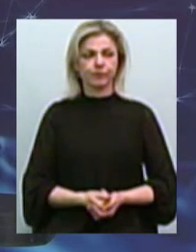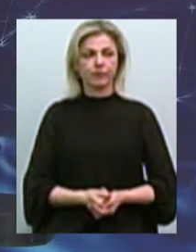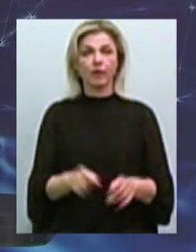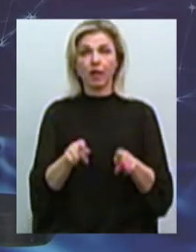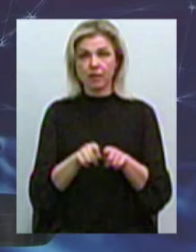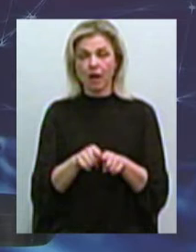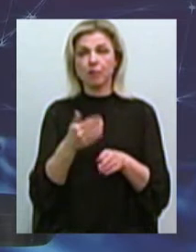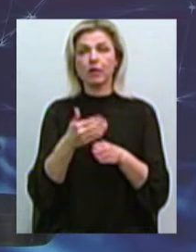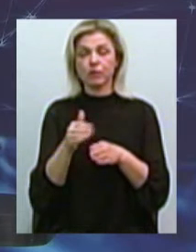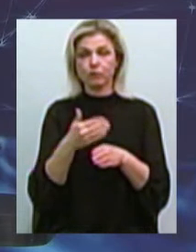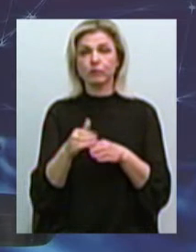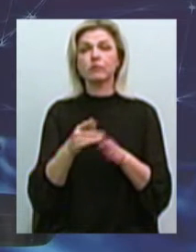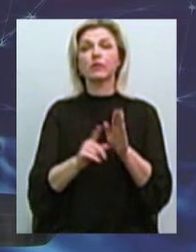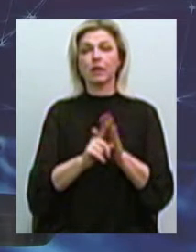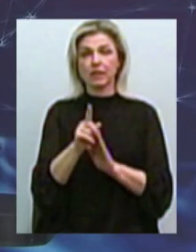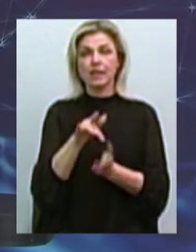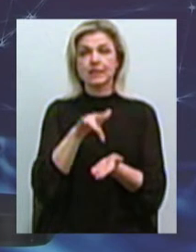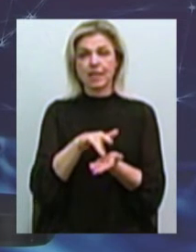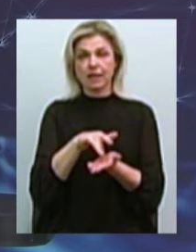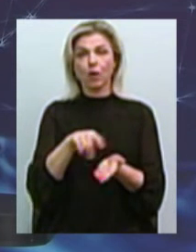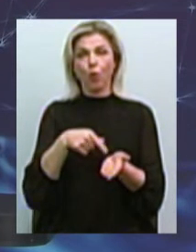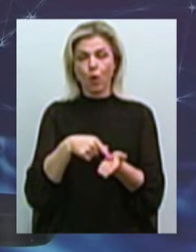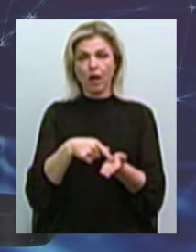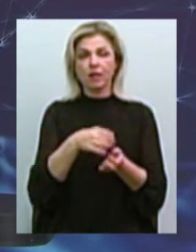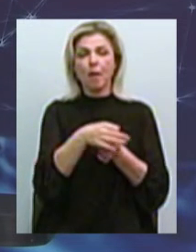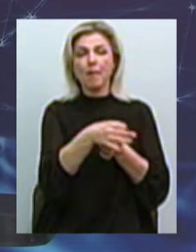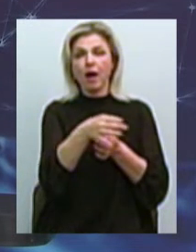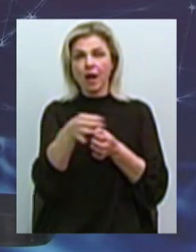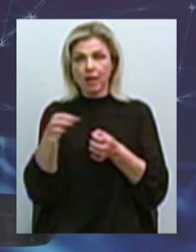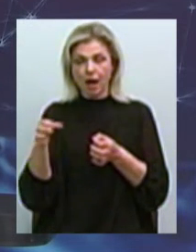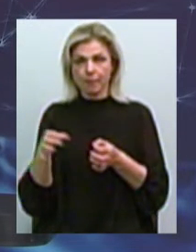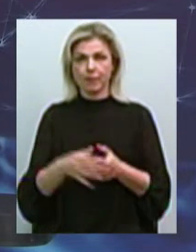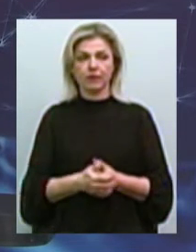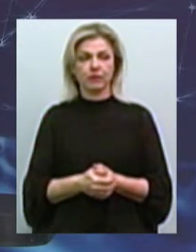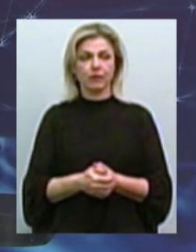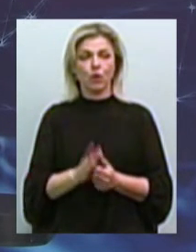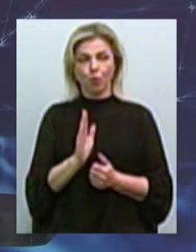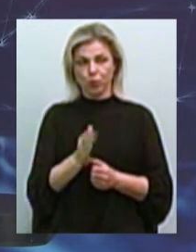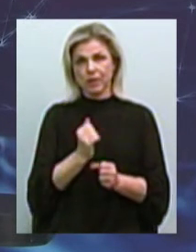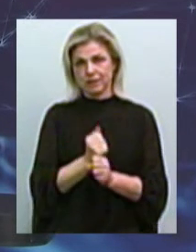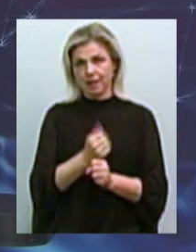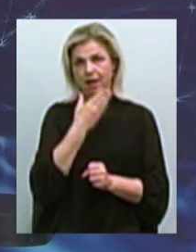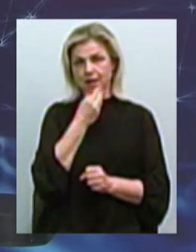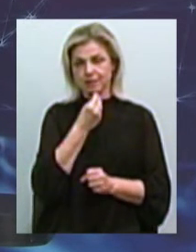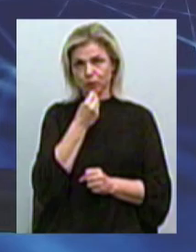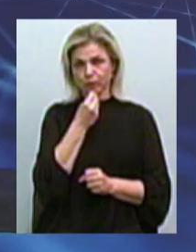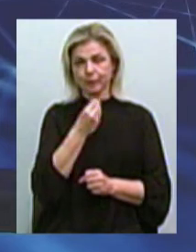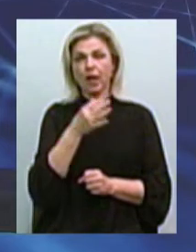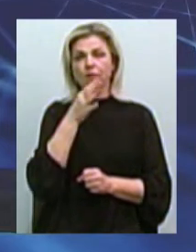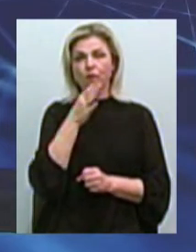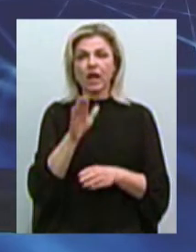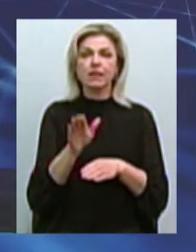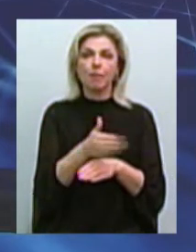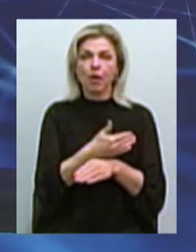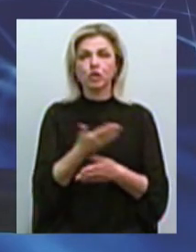вот потихонечку, начиная з центра города, по краям, і будем наводити красоту. А під час демонтажу